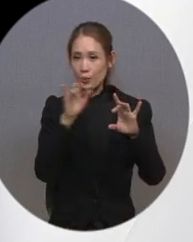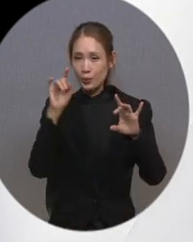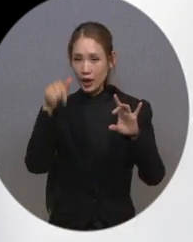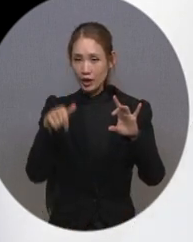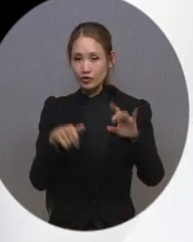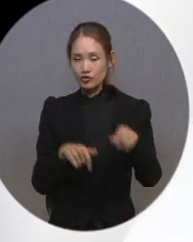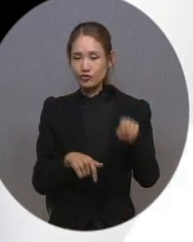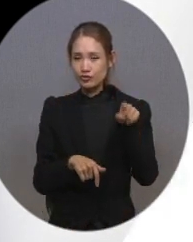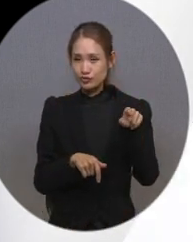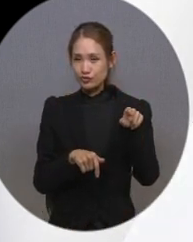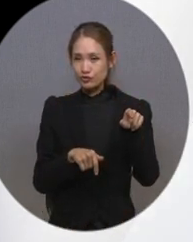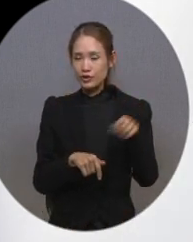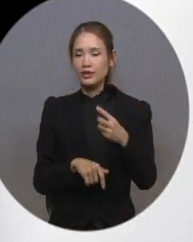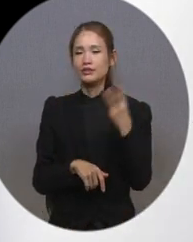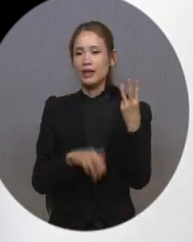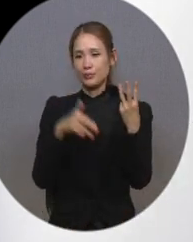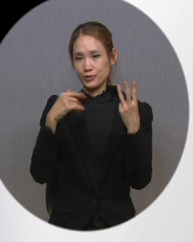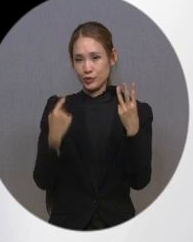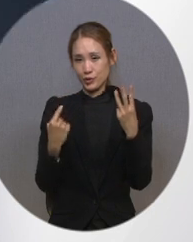3초가량 눌러